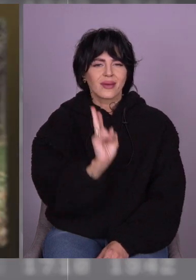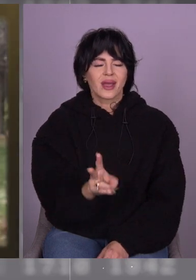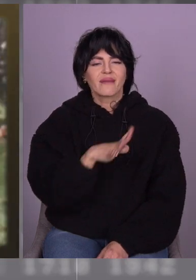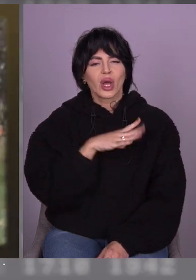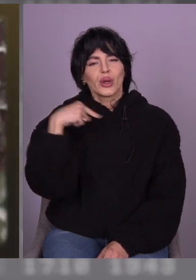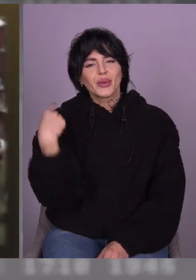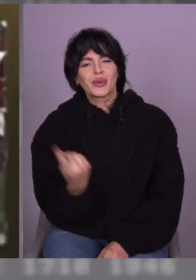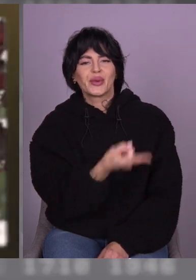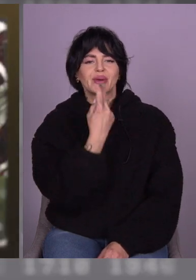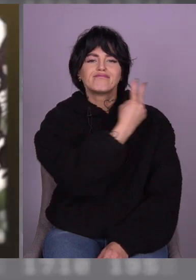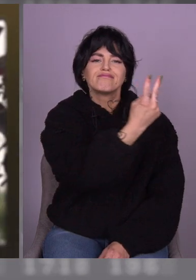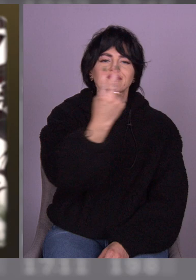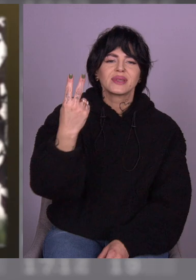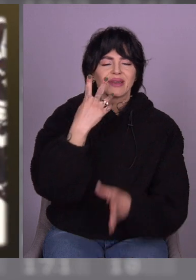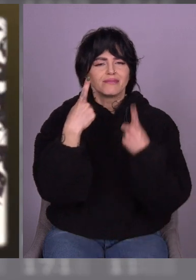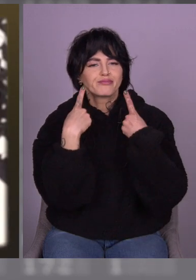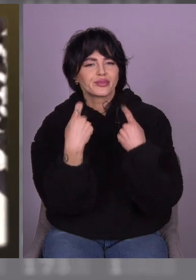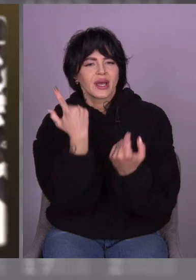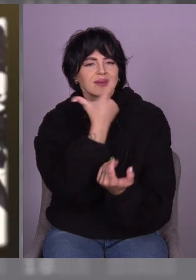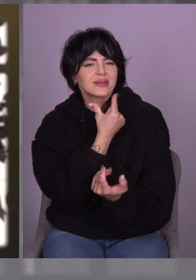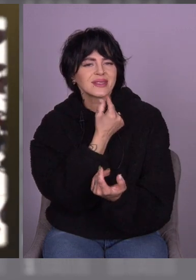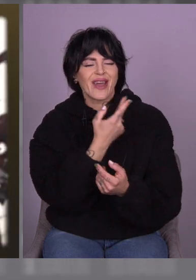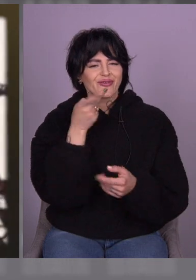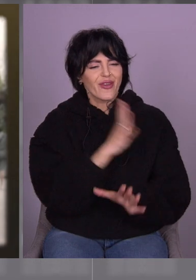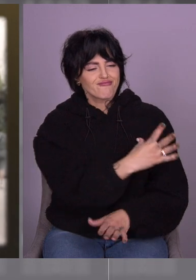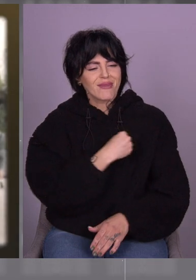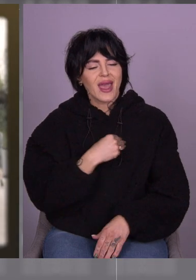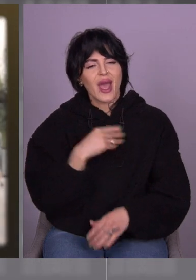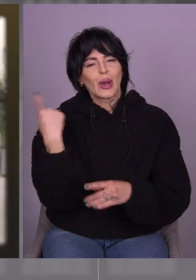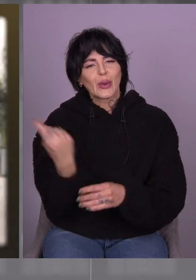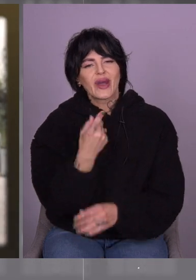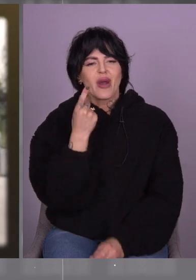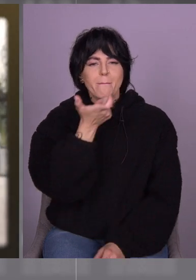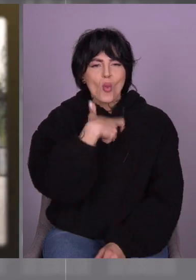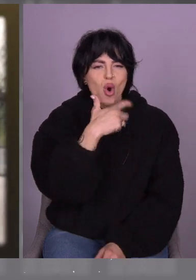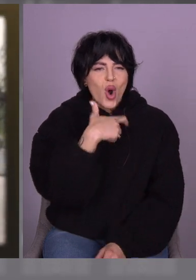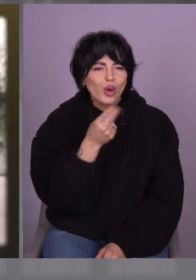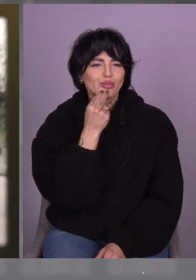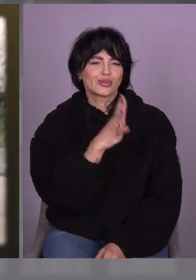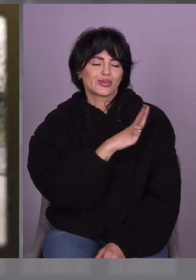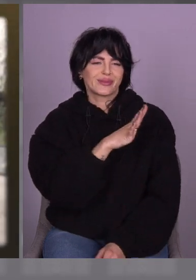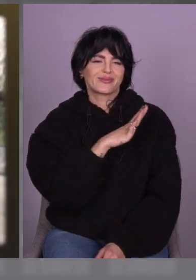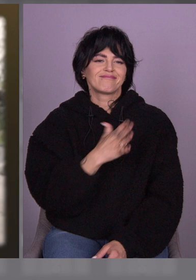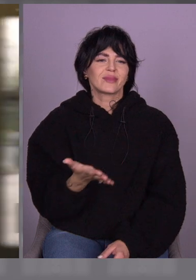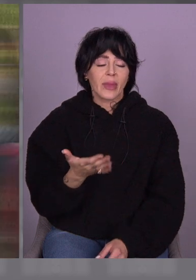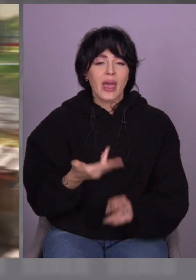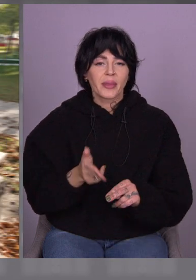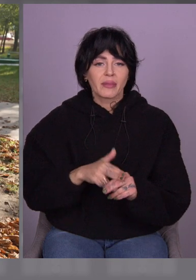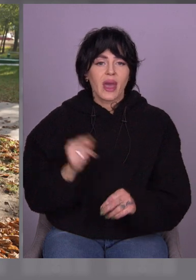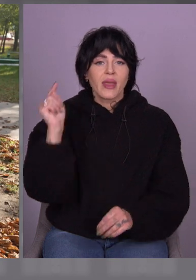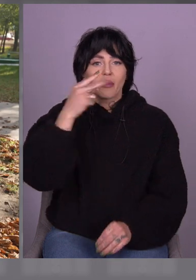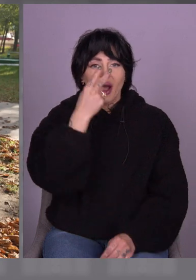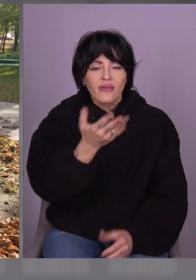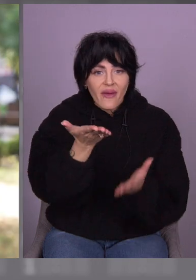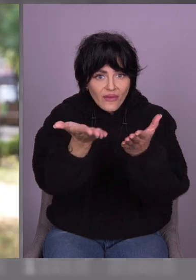парк, подивись, як гарно. Ми морозиво купили, ми всі їли, і Марк був з нами. І ми підійшли, і там я кажу,